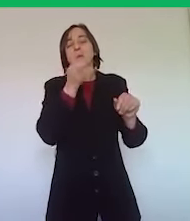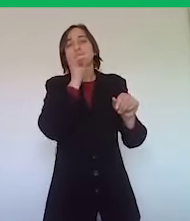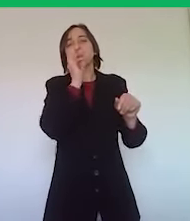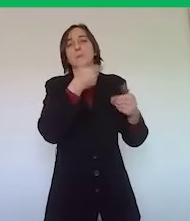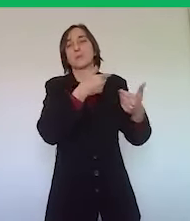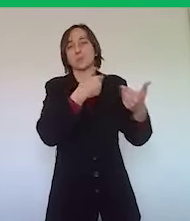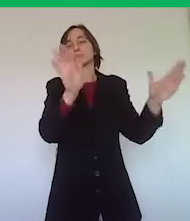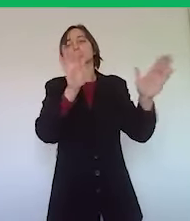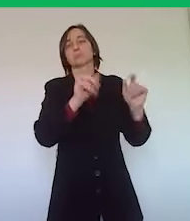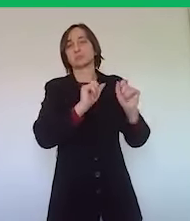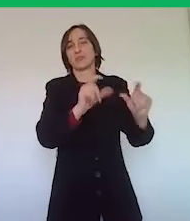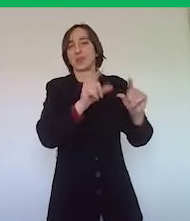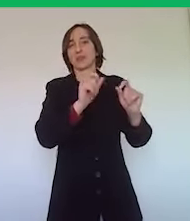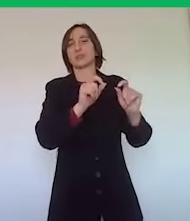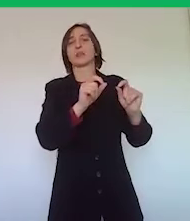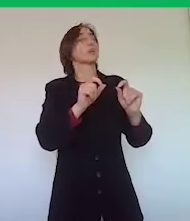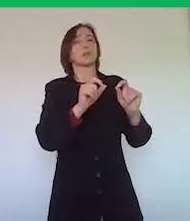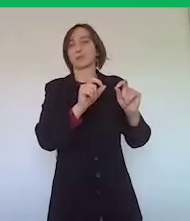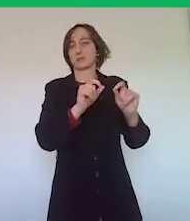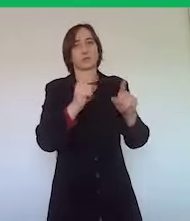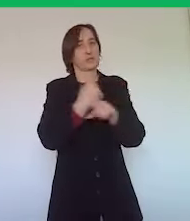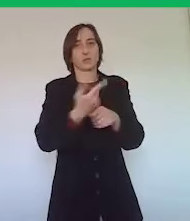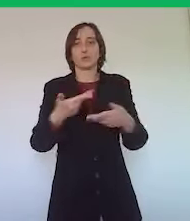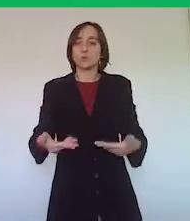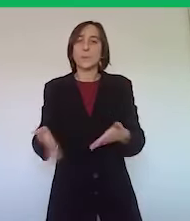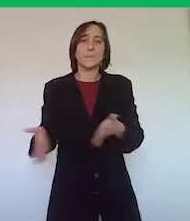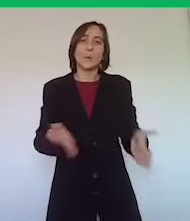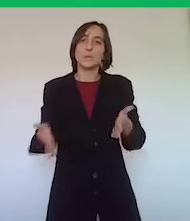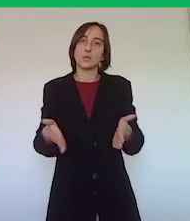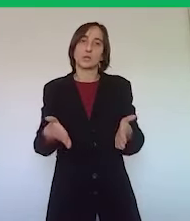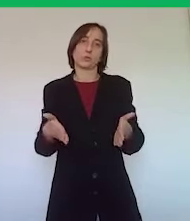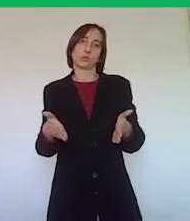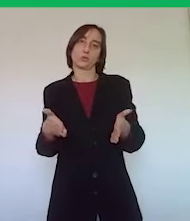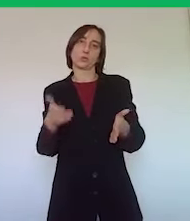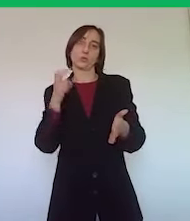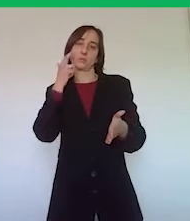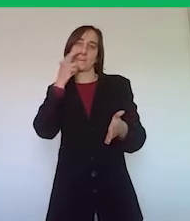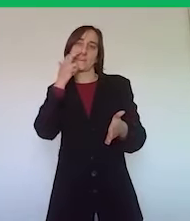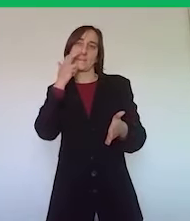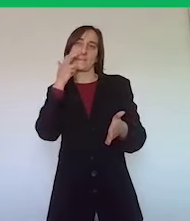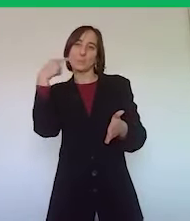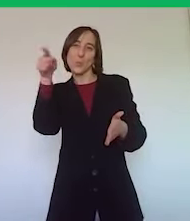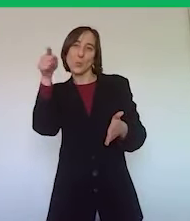e di poter rimanere aperti, al momento questa